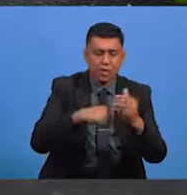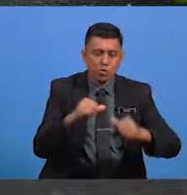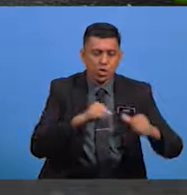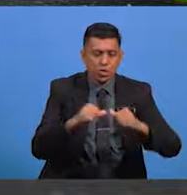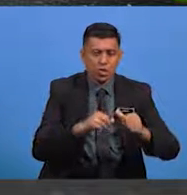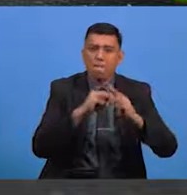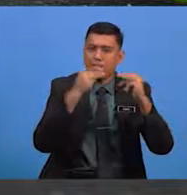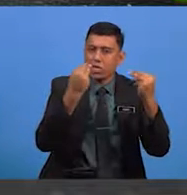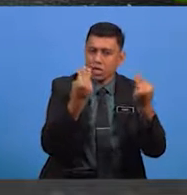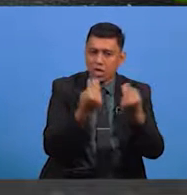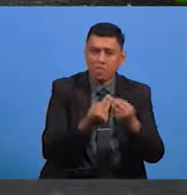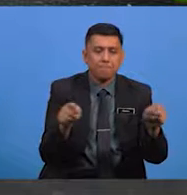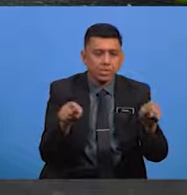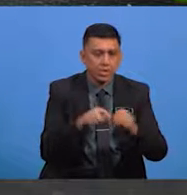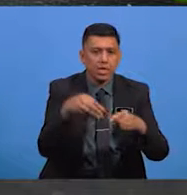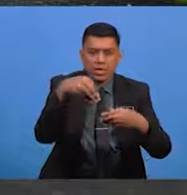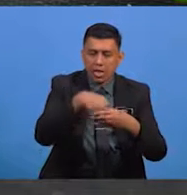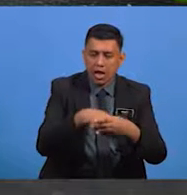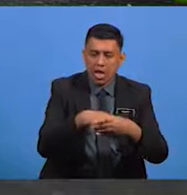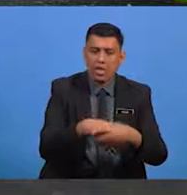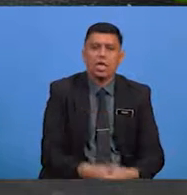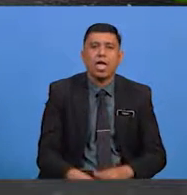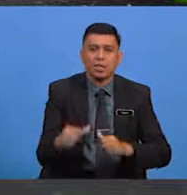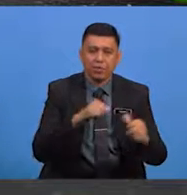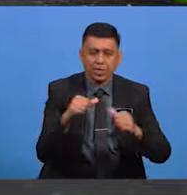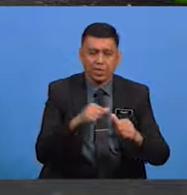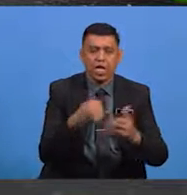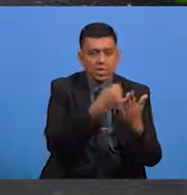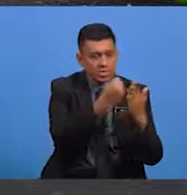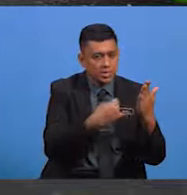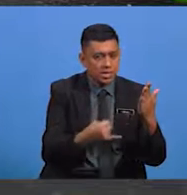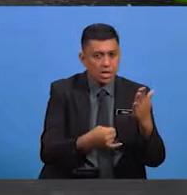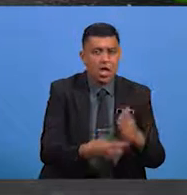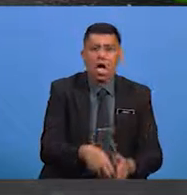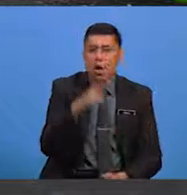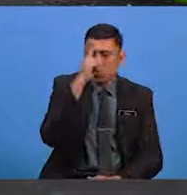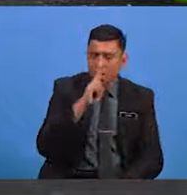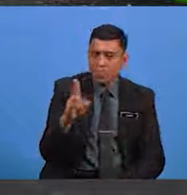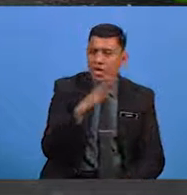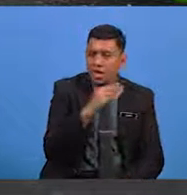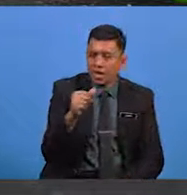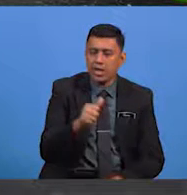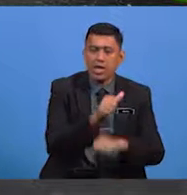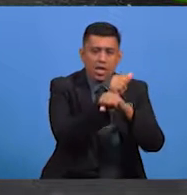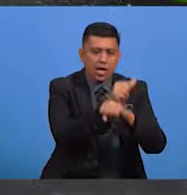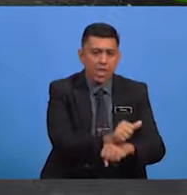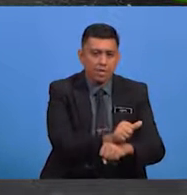aktiviti masyarakat Seperti dalam kegiatan seni, keagamaan dan adat istiadat